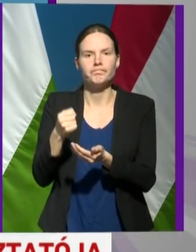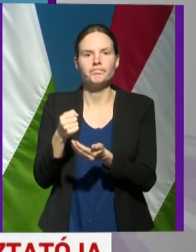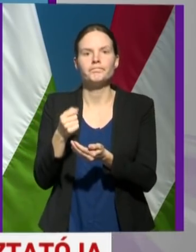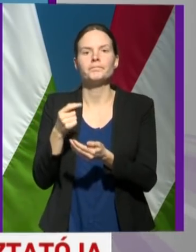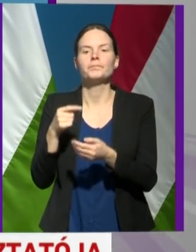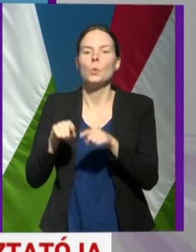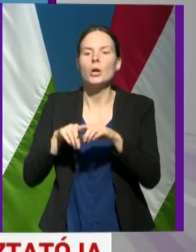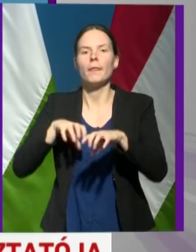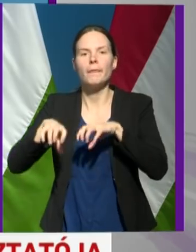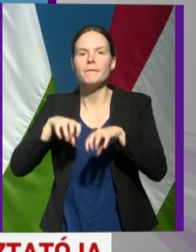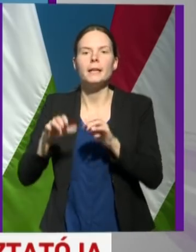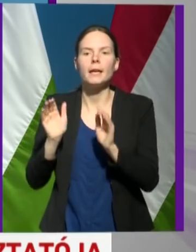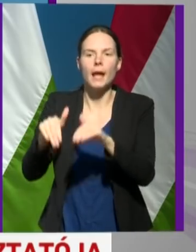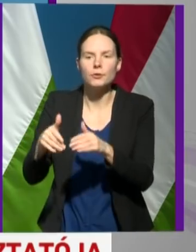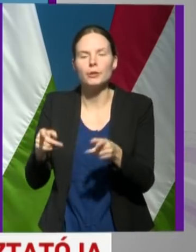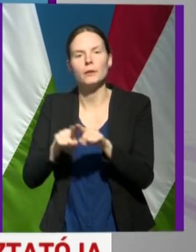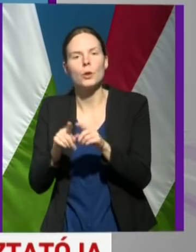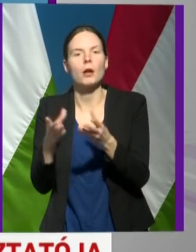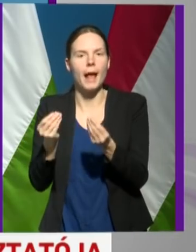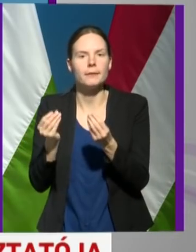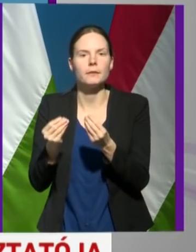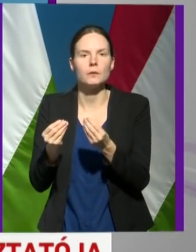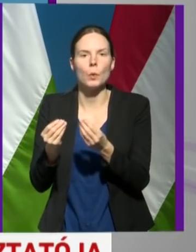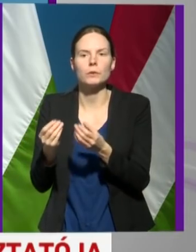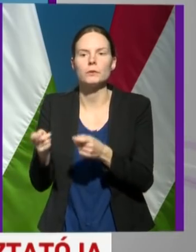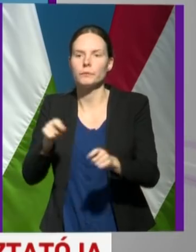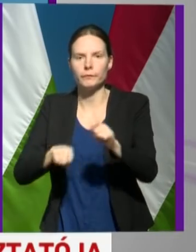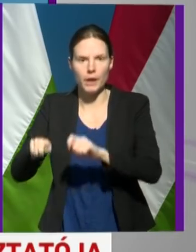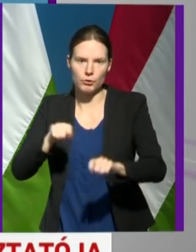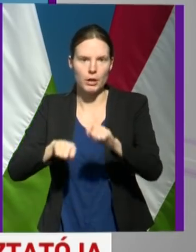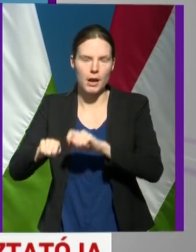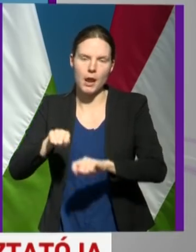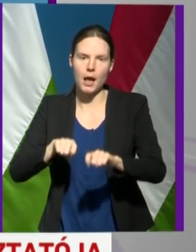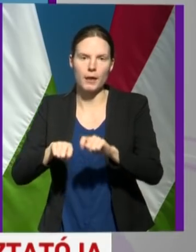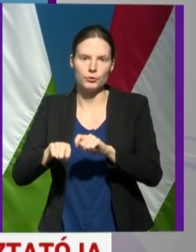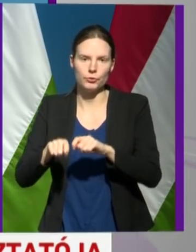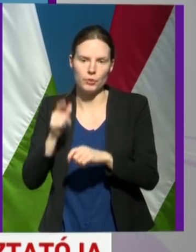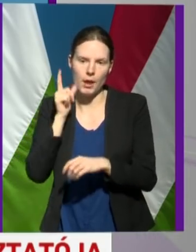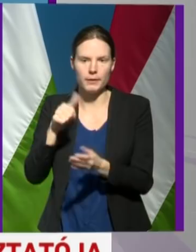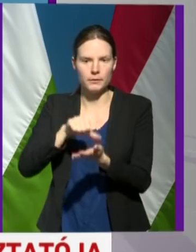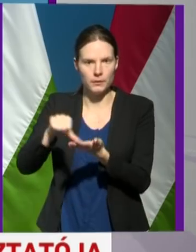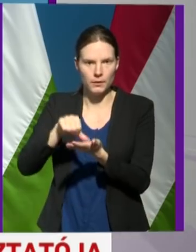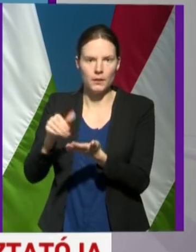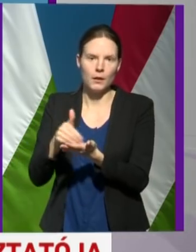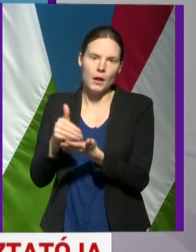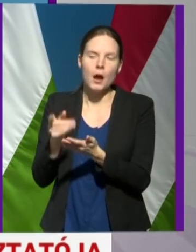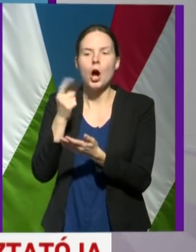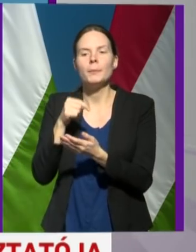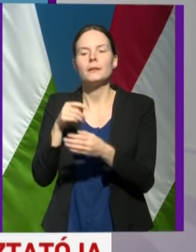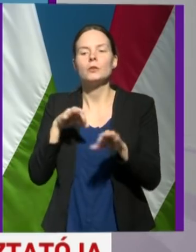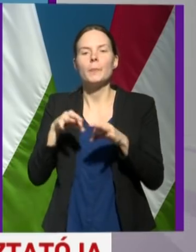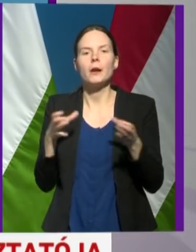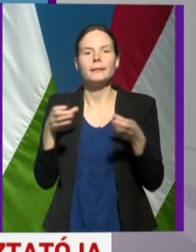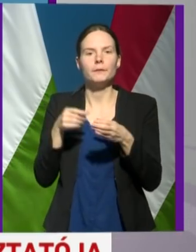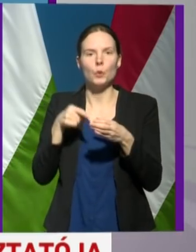támogatására, olyan eszközök beszerzésére fog majd fordítódni, amelyeket az operatív